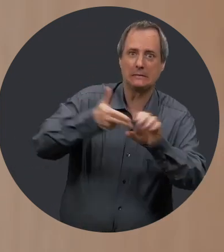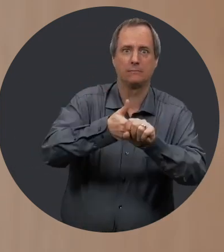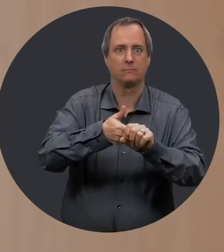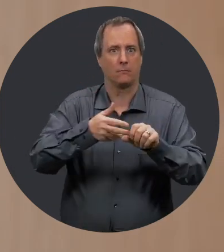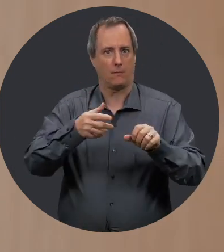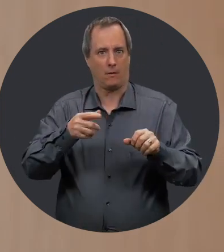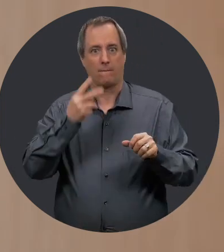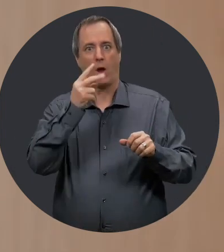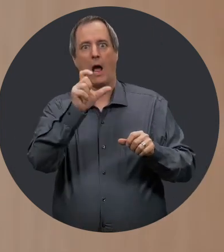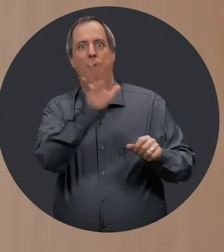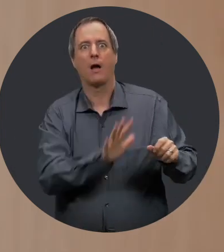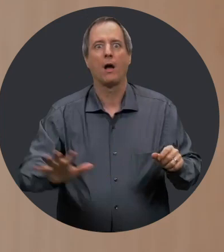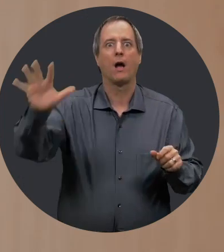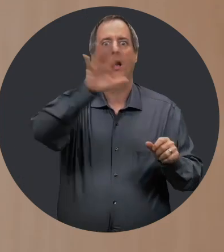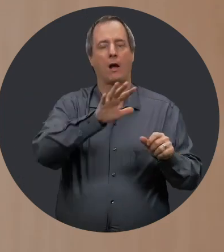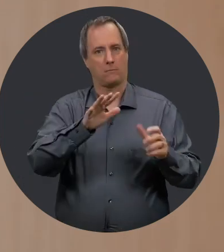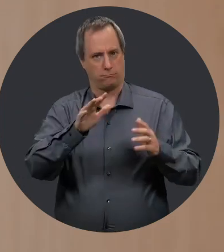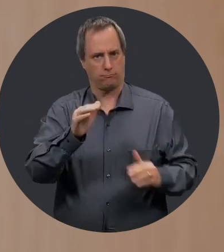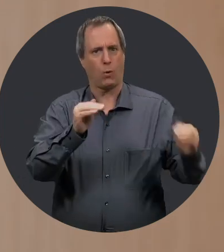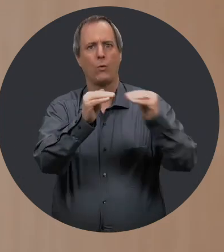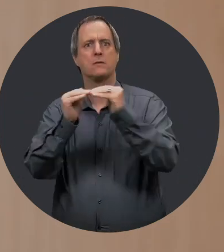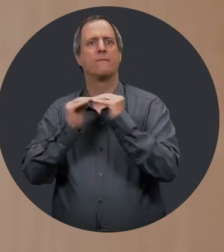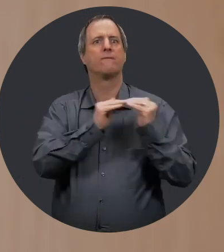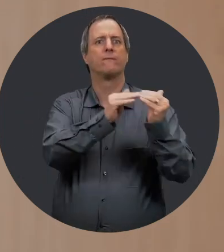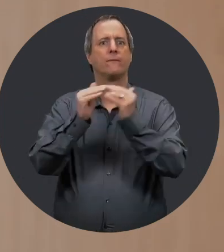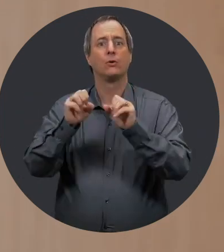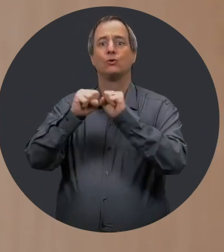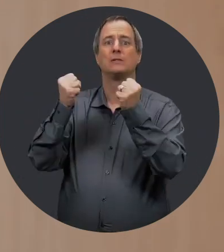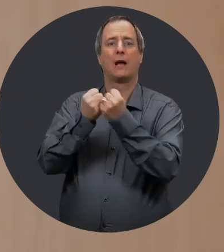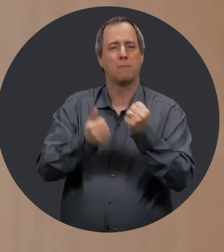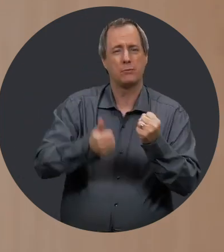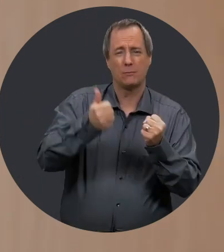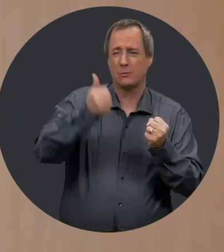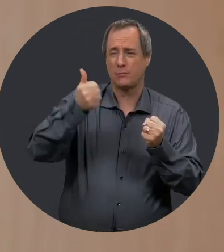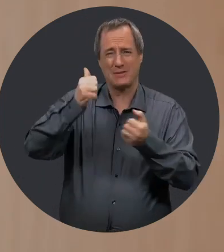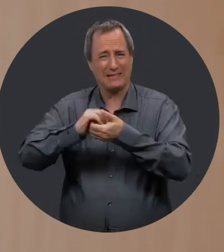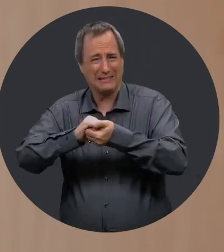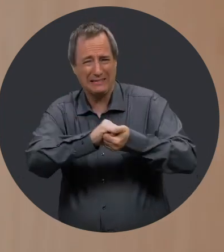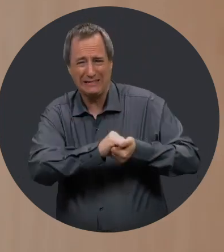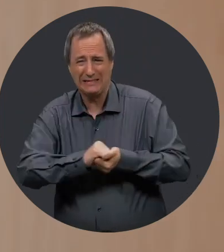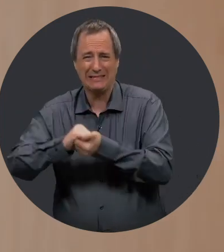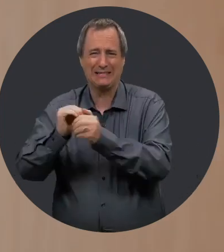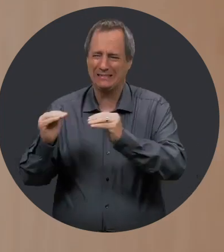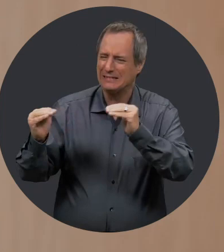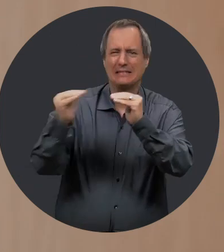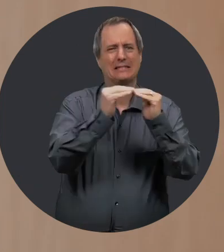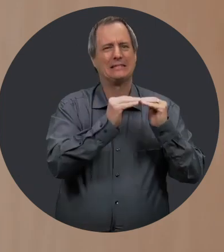et qui feront du Québec une société toujours de plus en plus inclusive. Une société toujours de plus en plus